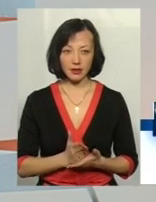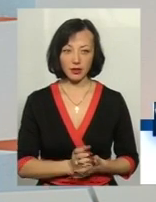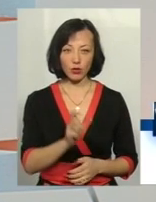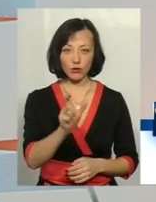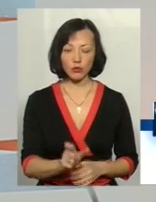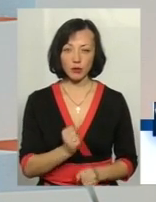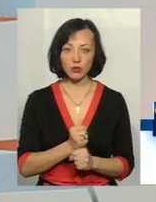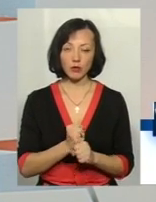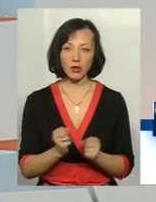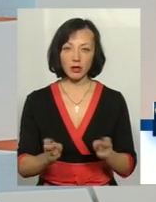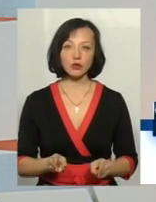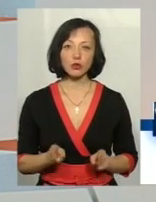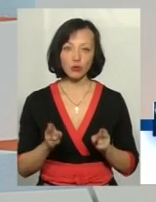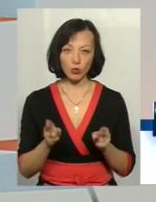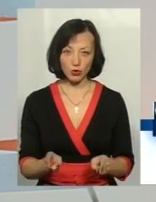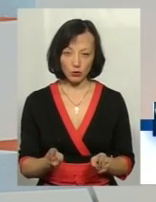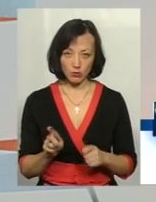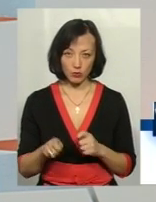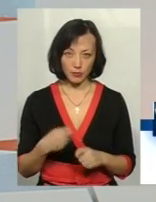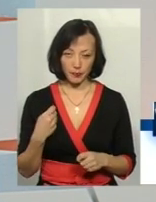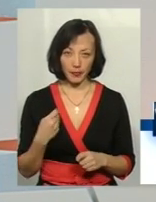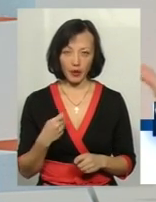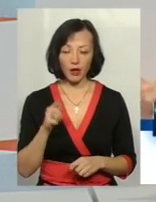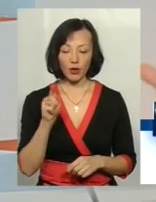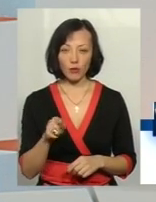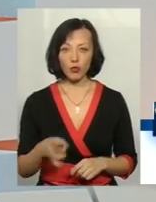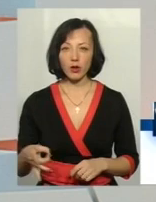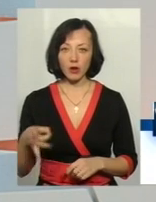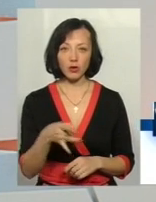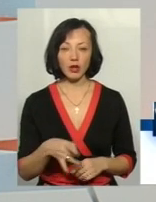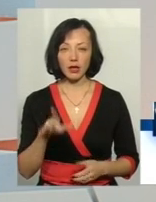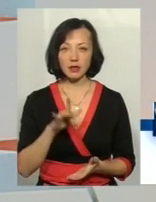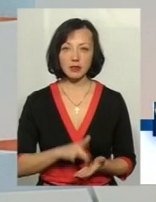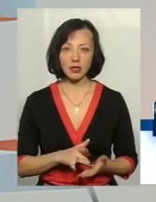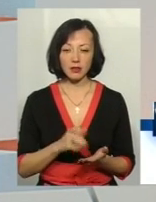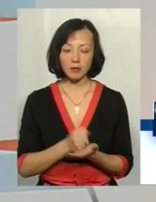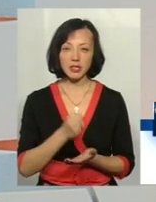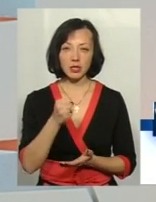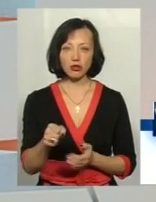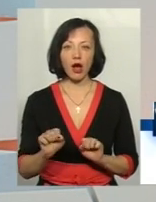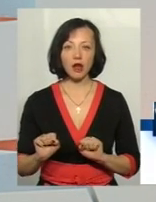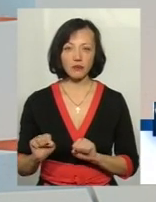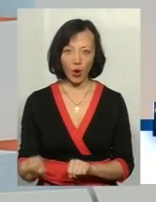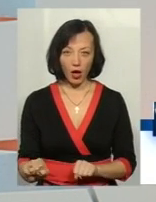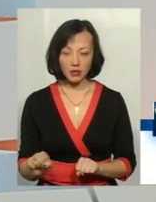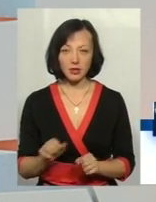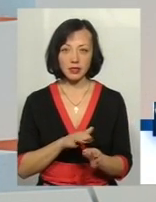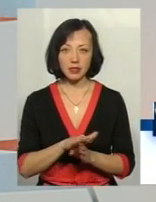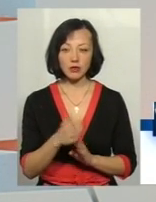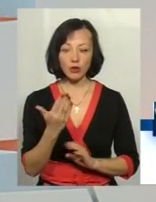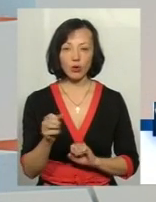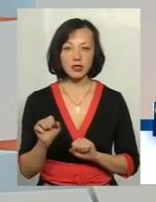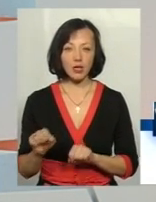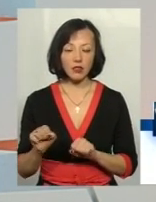яка вчинила злочин, кримінальне правопорушення. Йому регіональний центр призначає адвоката для здійснення його